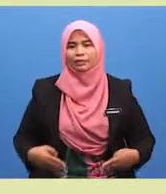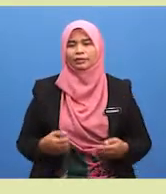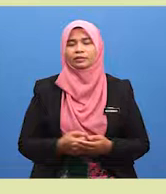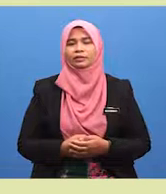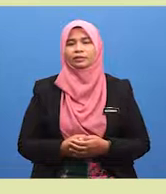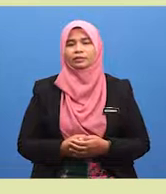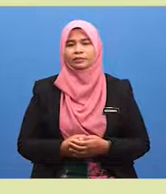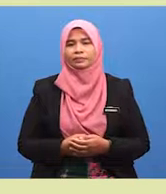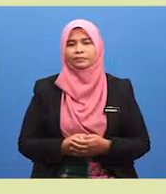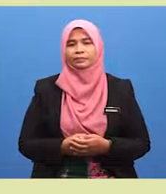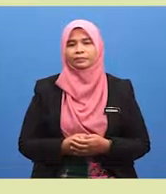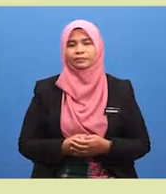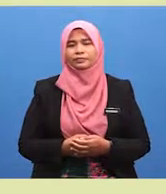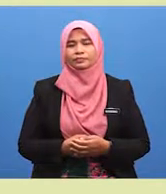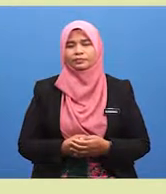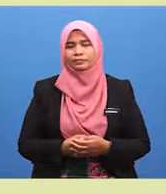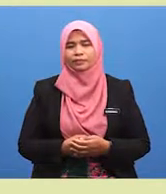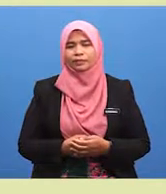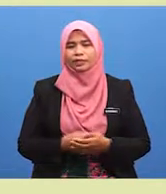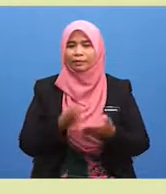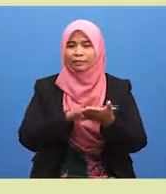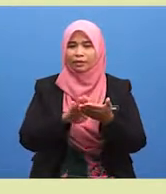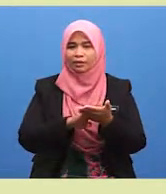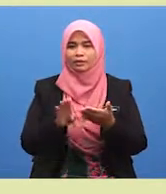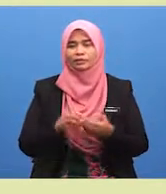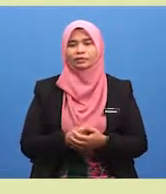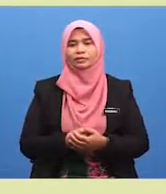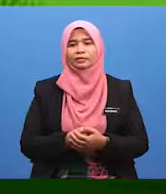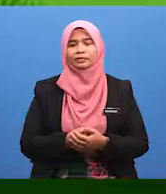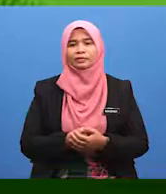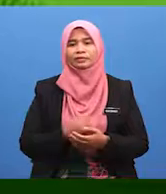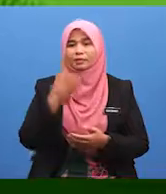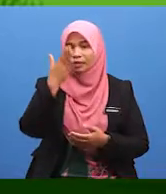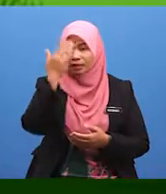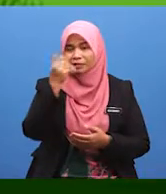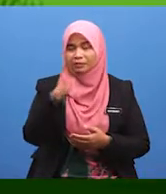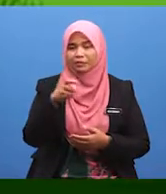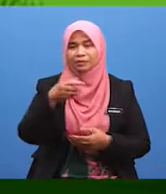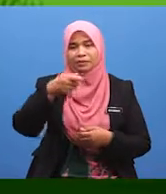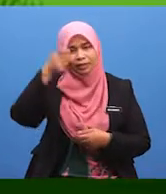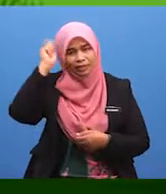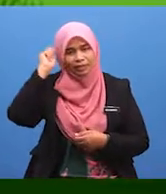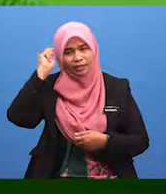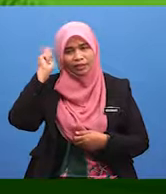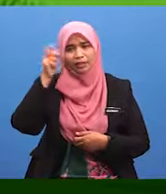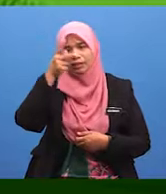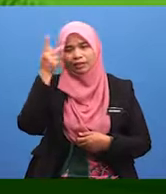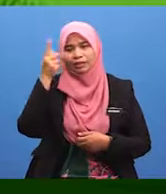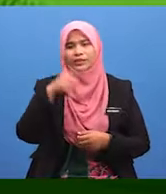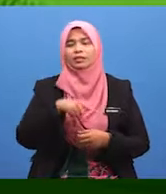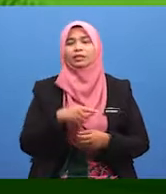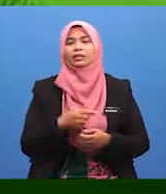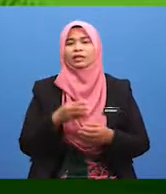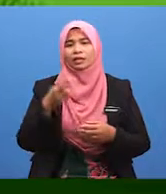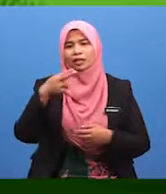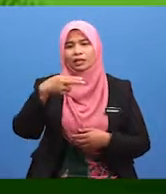mesti sampai ke ubun-ubun semua sehingga hujung kaki bersihkan. Kenapa kena mandi? Kerana